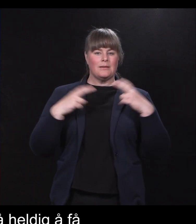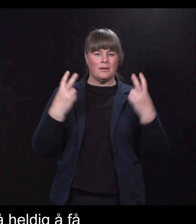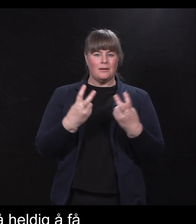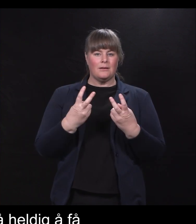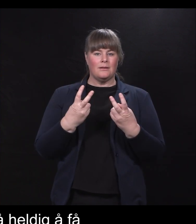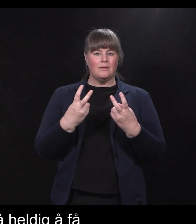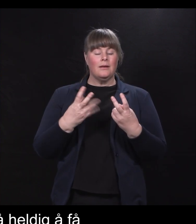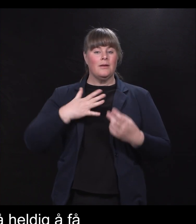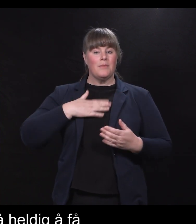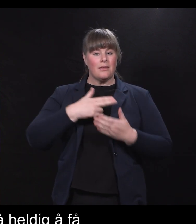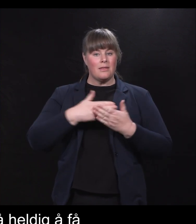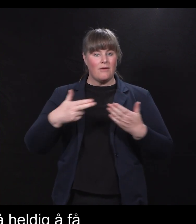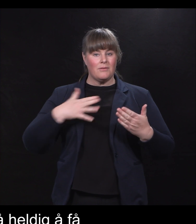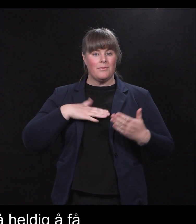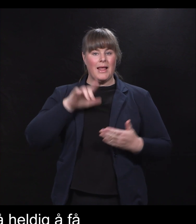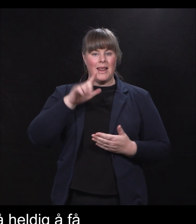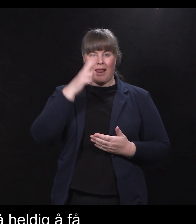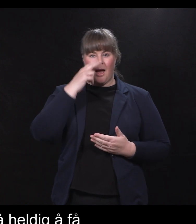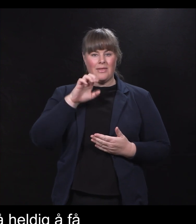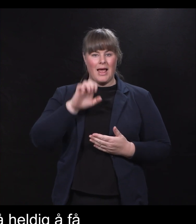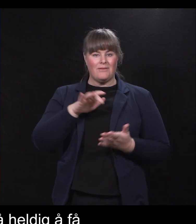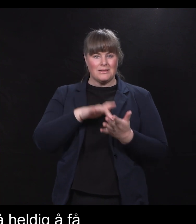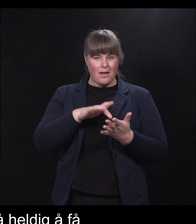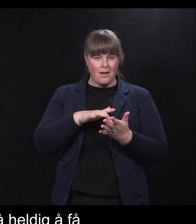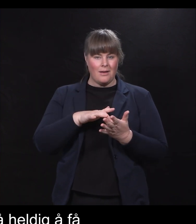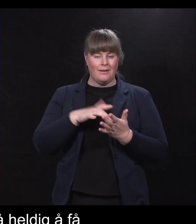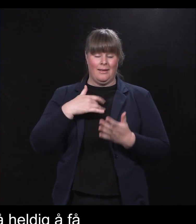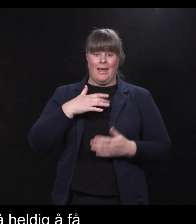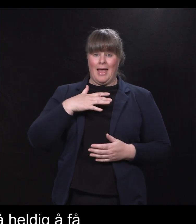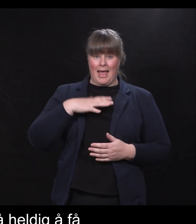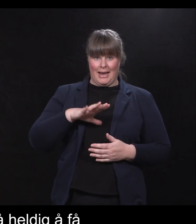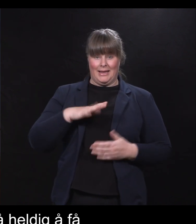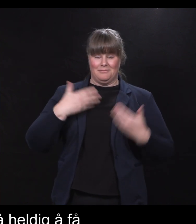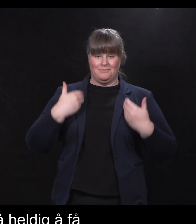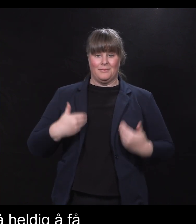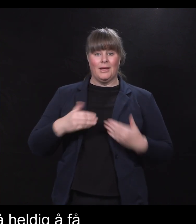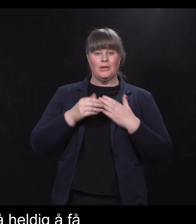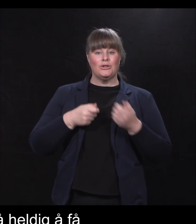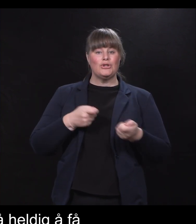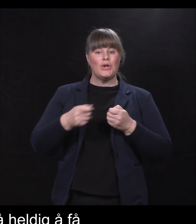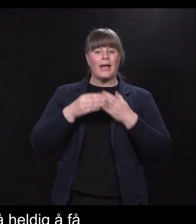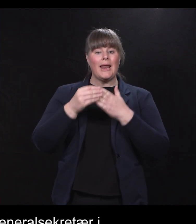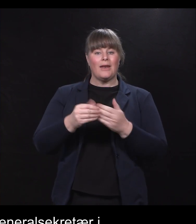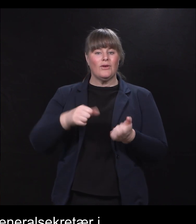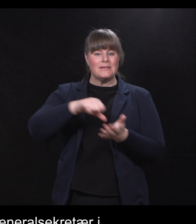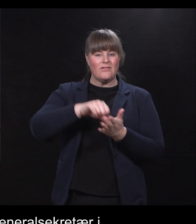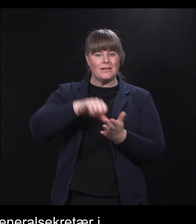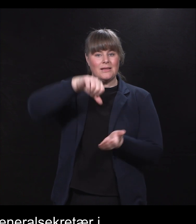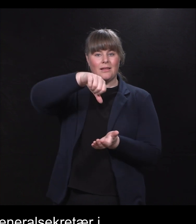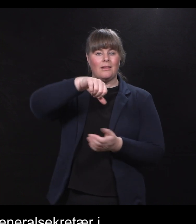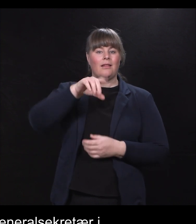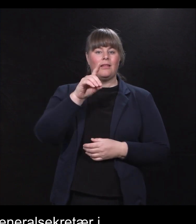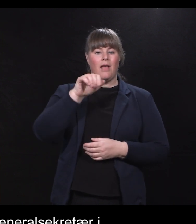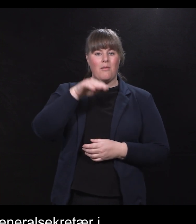Mitt navn er Lilian Elvestad. Jeg er så heldig å være styreleder for Stiftelsen Damm. Og så har jeg også